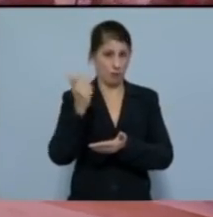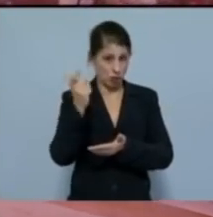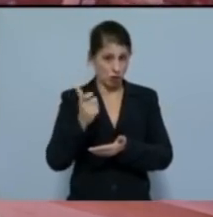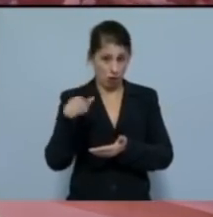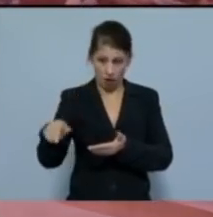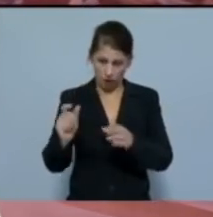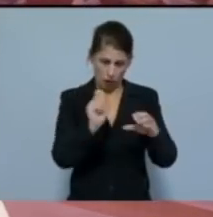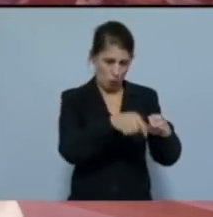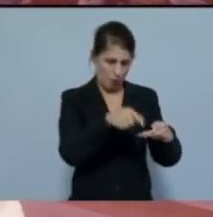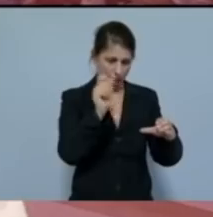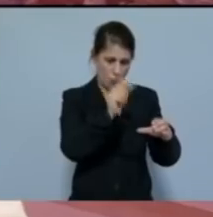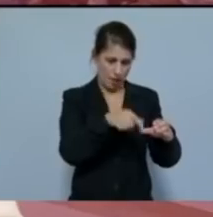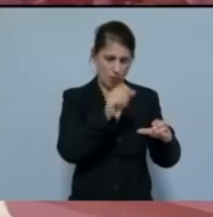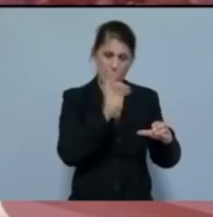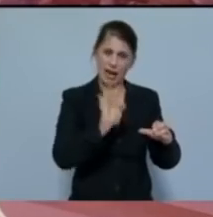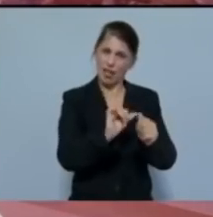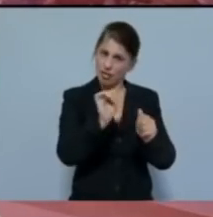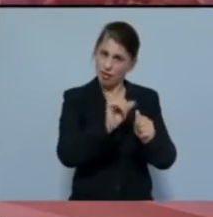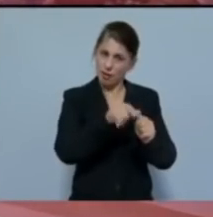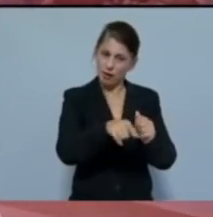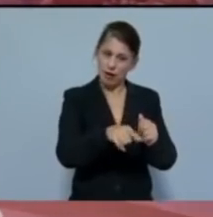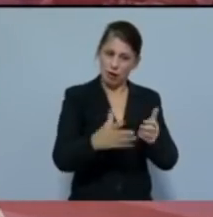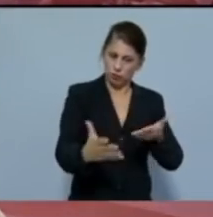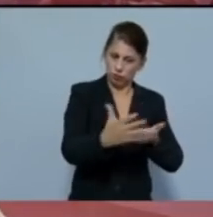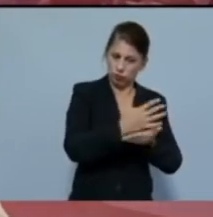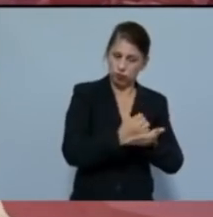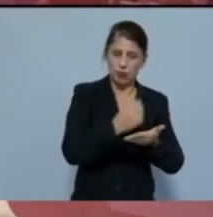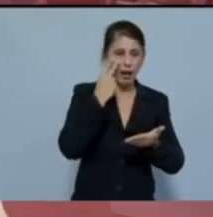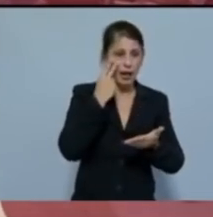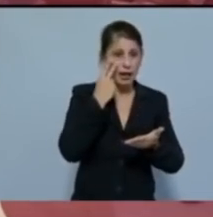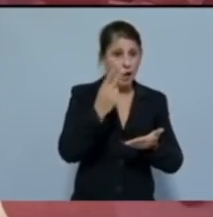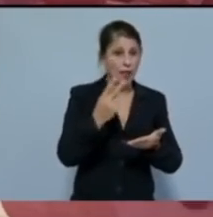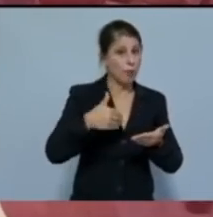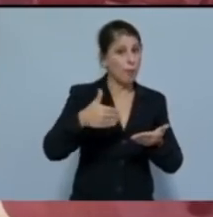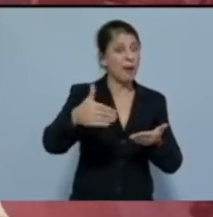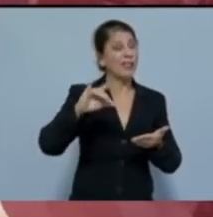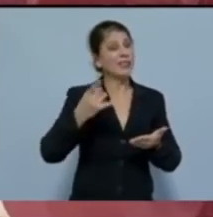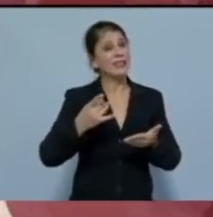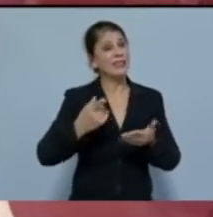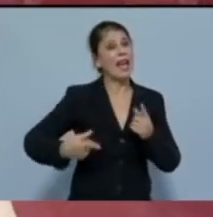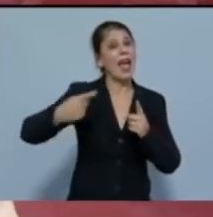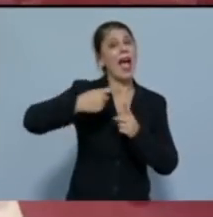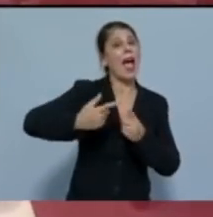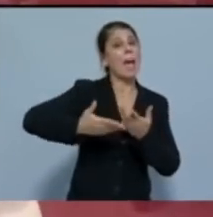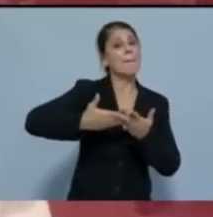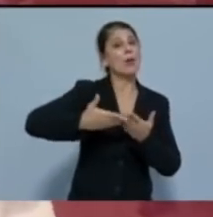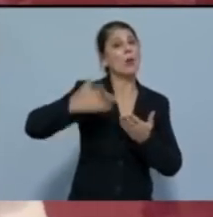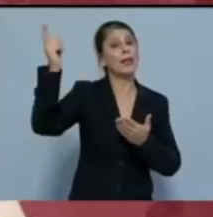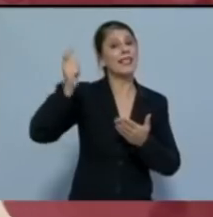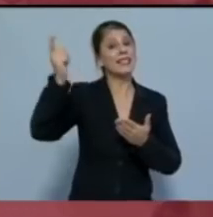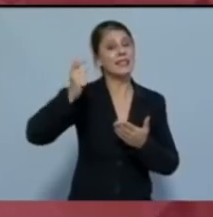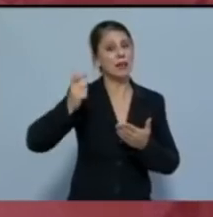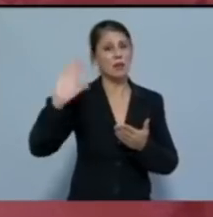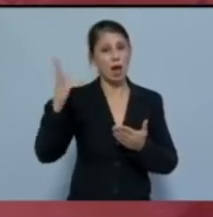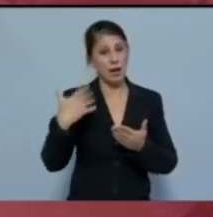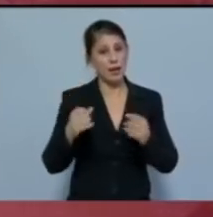τζογάρουν και να περιμένουν να δουν τι επικουρική σύνταξη θα πάρουν όταν και αν εξασφαλίσουν